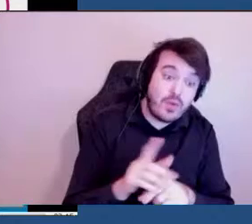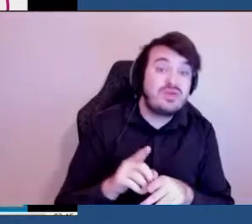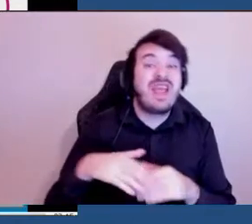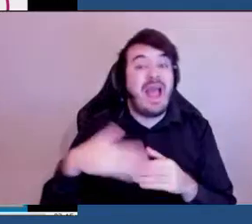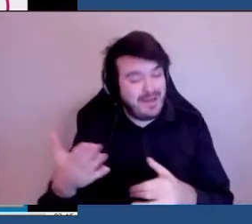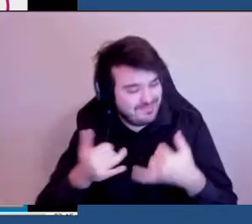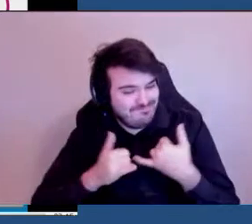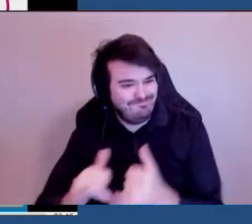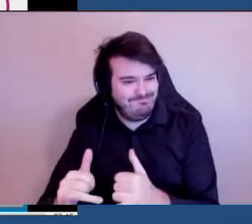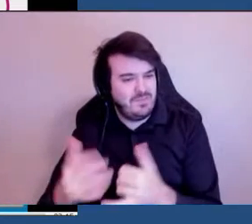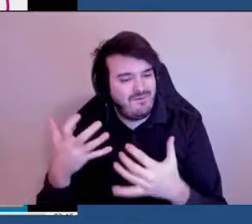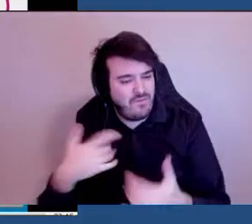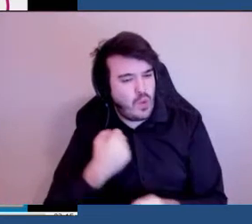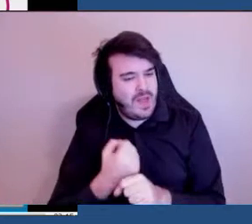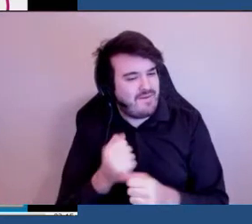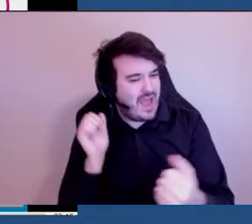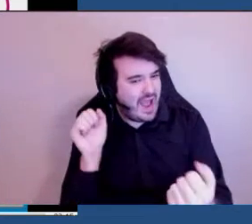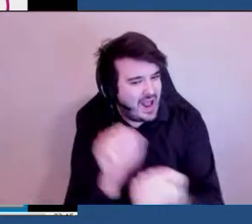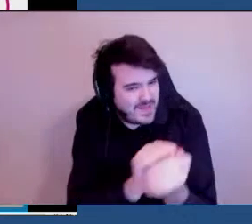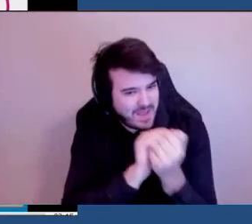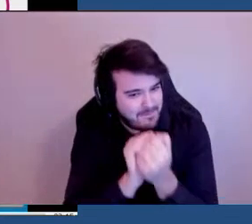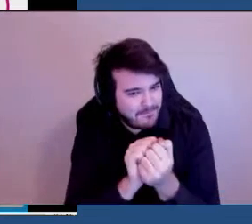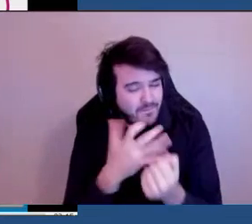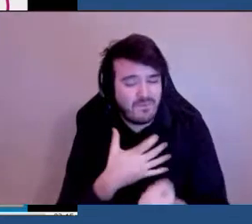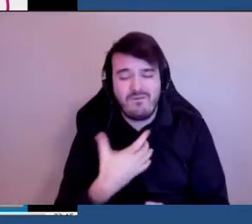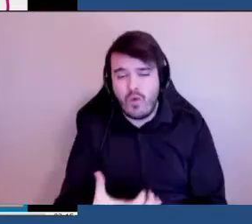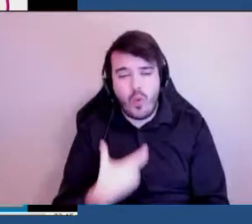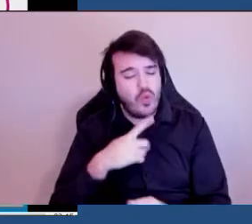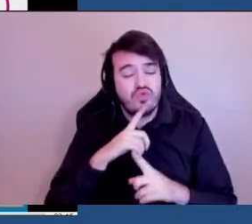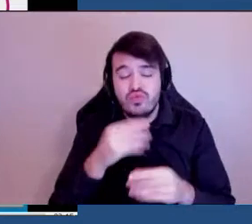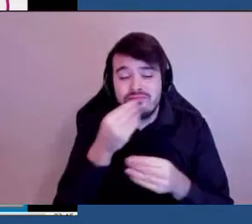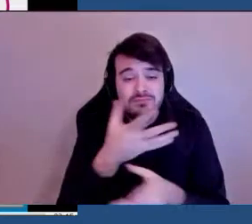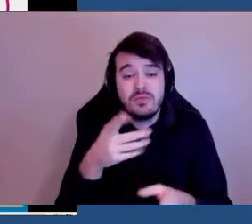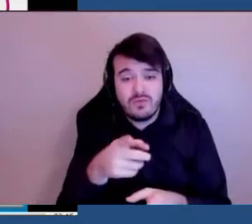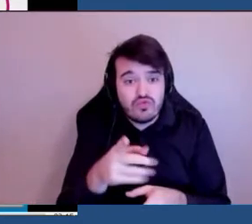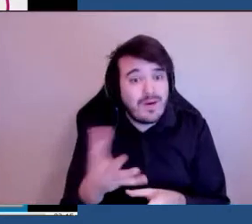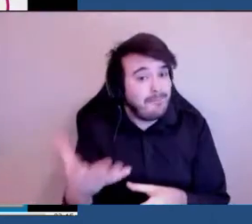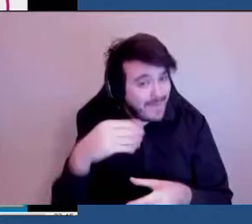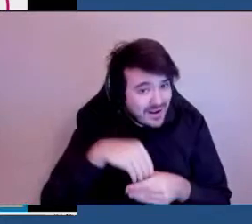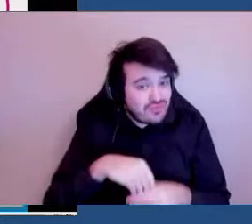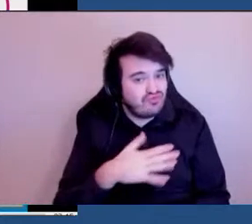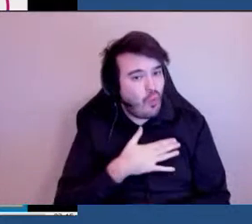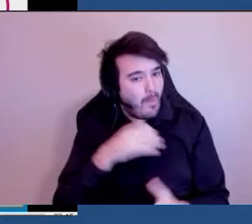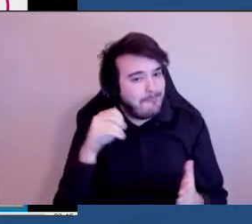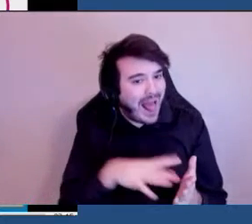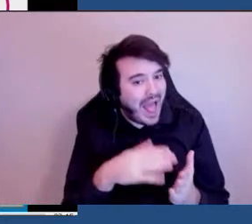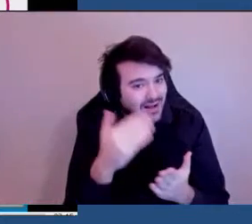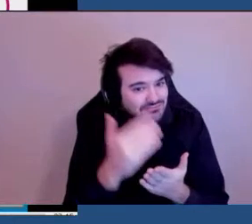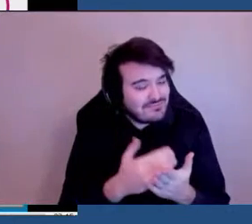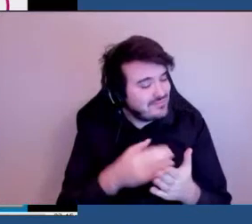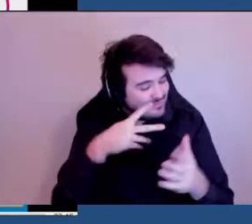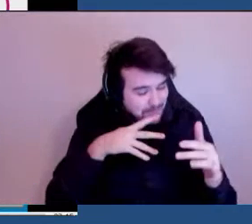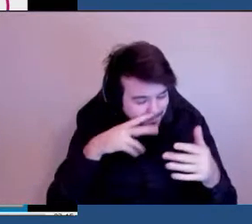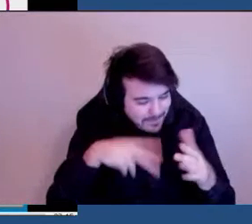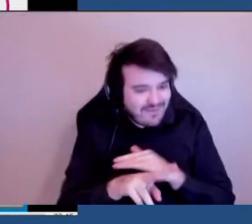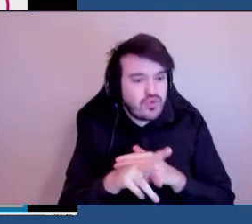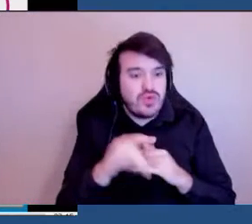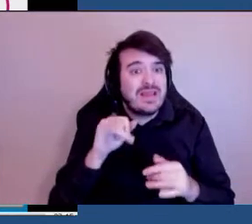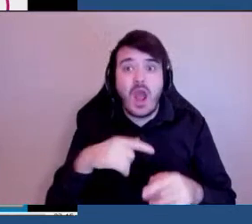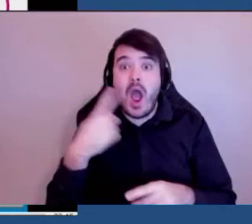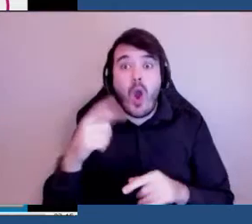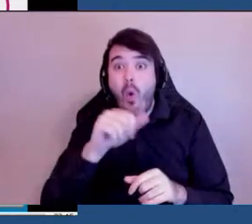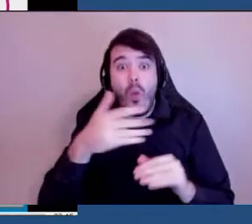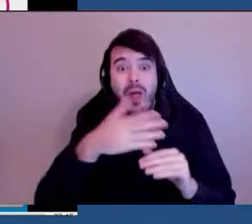travailler ensemble et je veux vous assurer que vous faites partie d'un plan, qu'il s'agit d'un plan pour réagir à la prochaine vague de